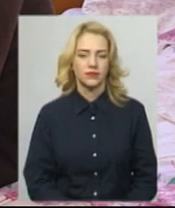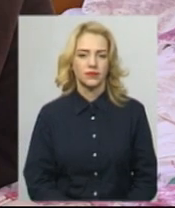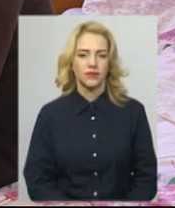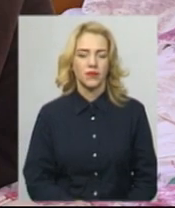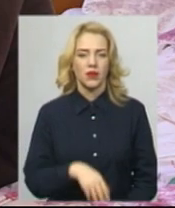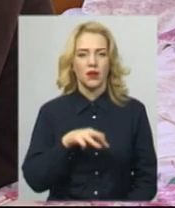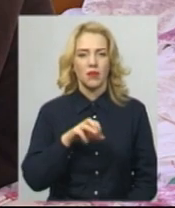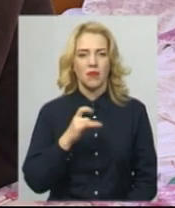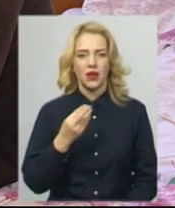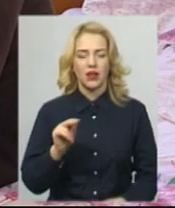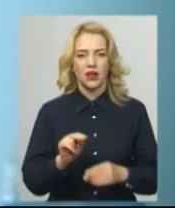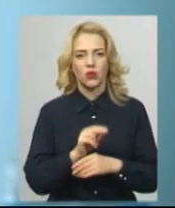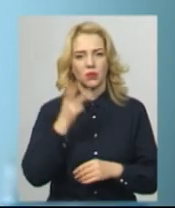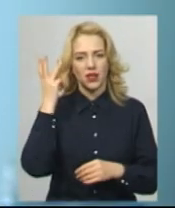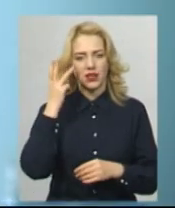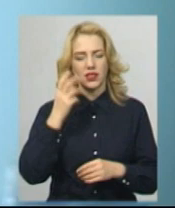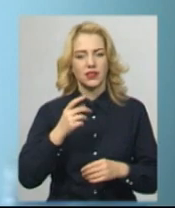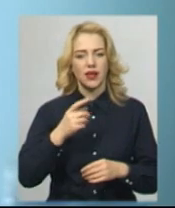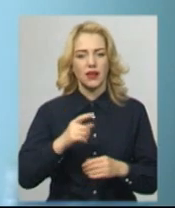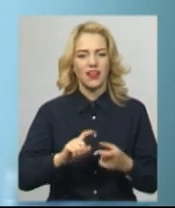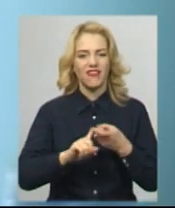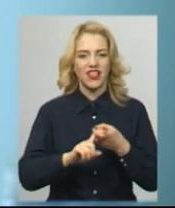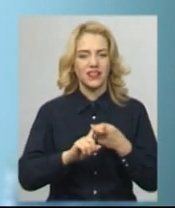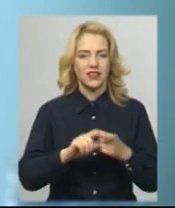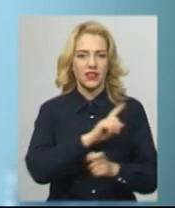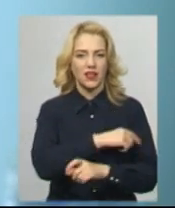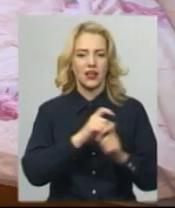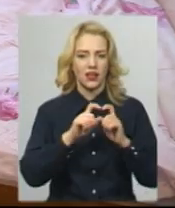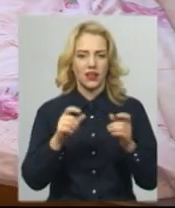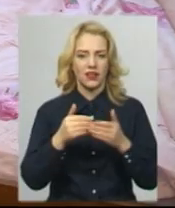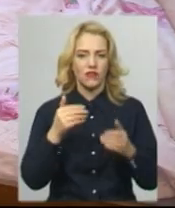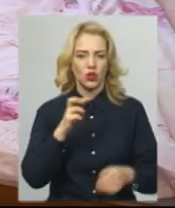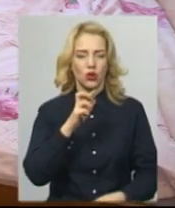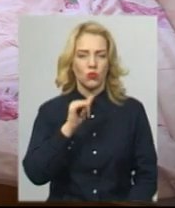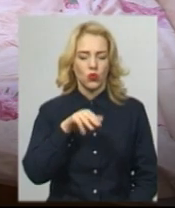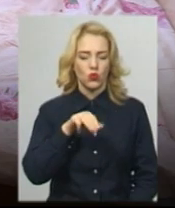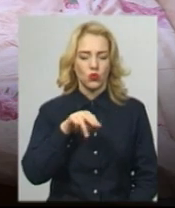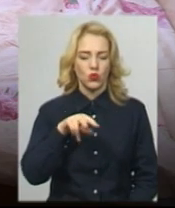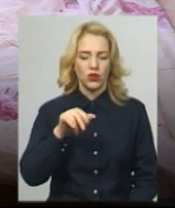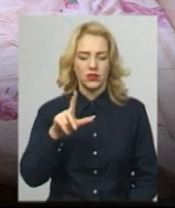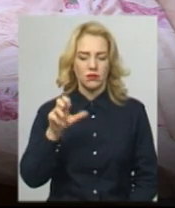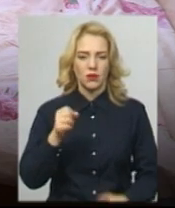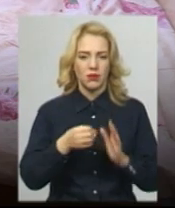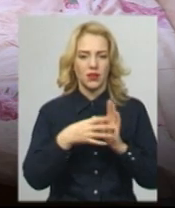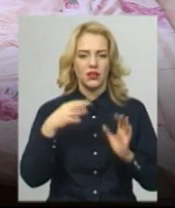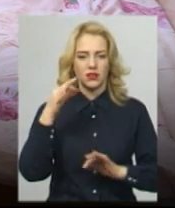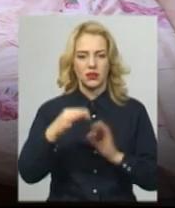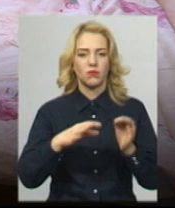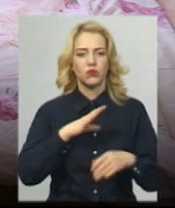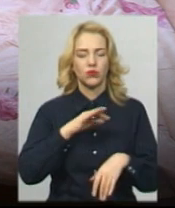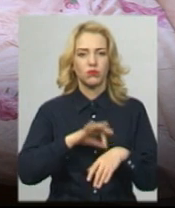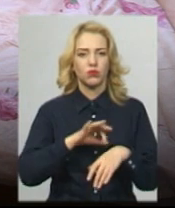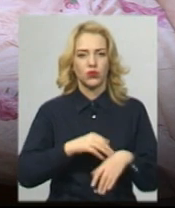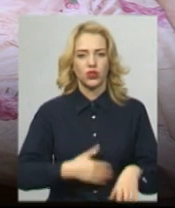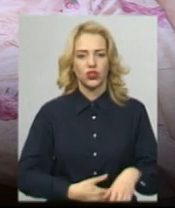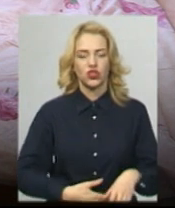Марія лікується Хмельницькій міській інфекційної лікарні від ботулізму 15 діб. Спочатку були болі в жовті, але я думала, це